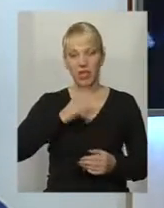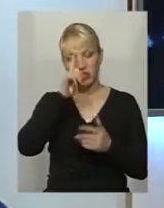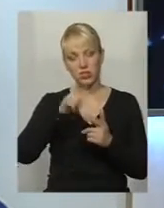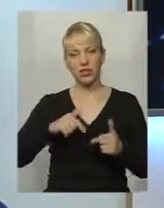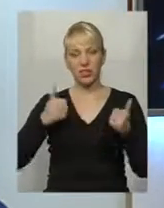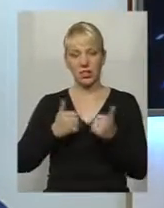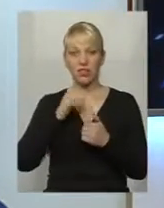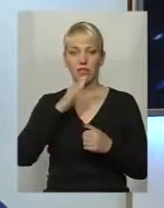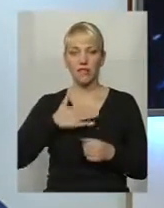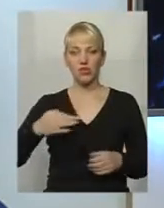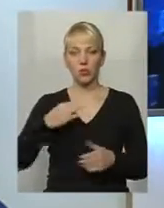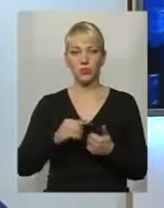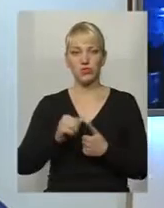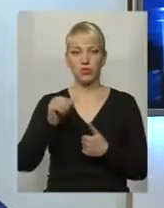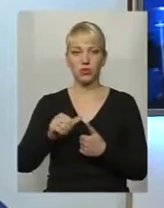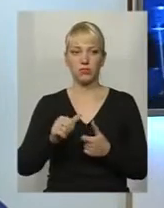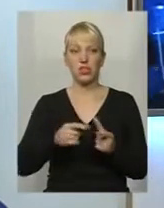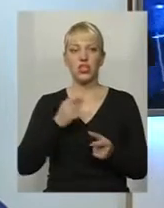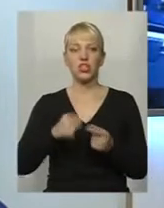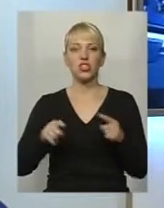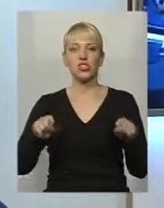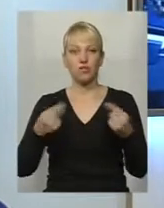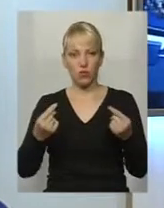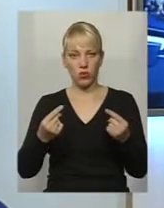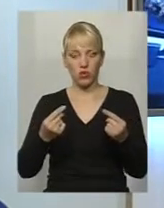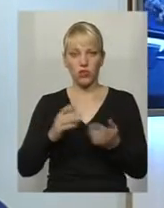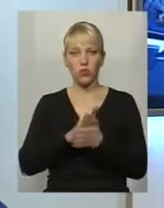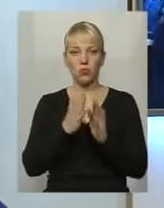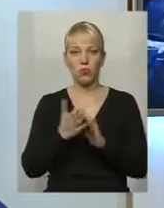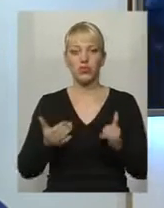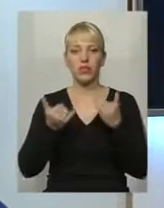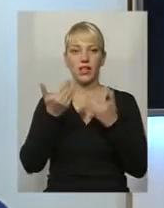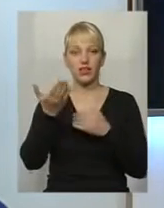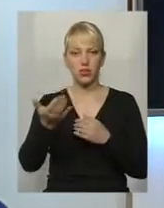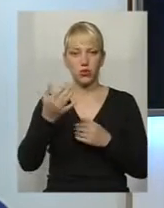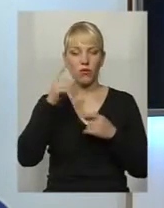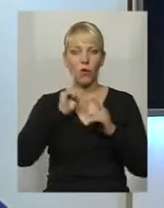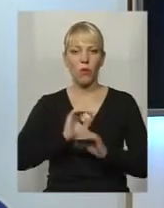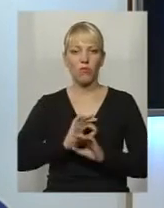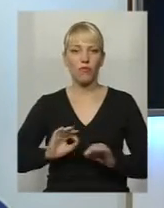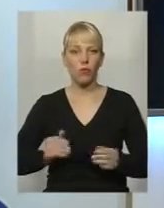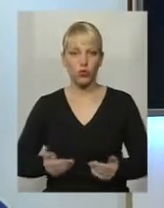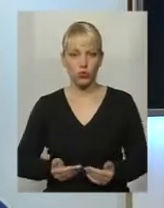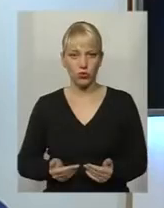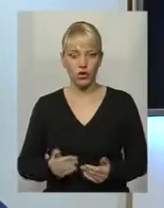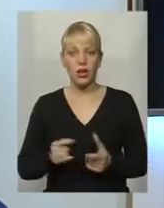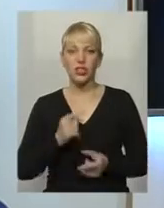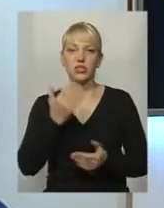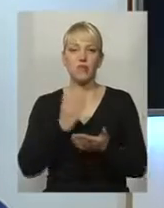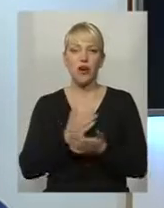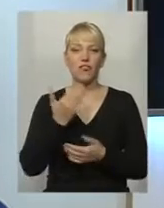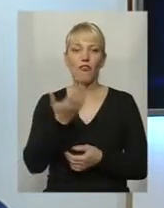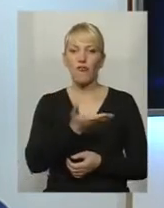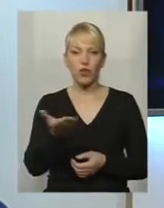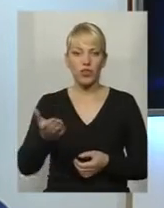області, зокрема? Чи створені умови для їхнього комфорту? Чи мають вони змогу вільно